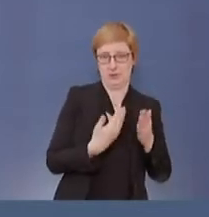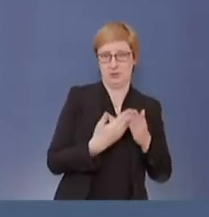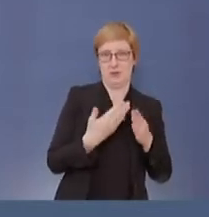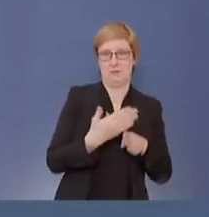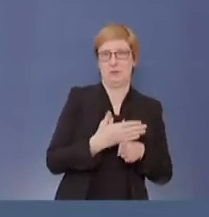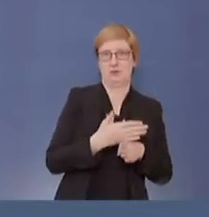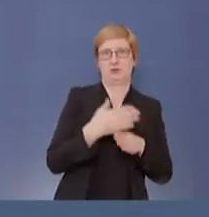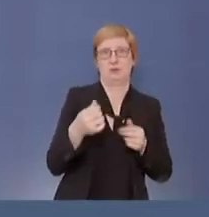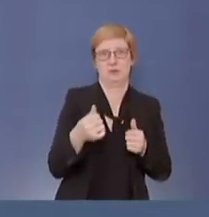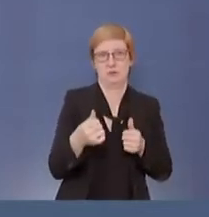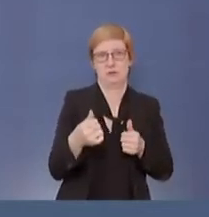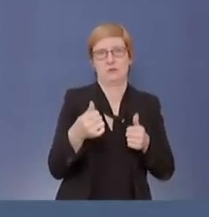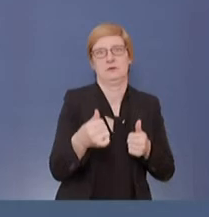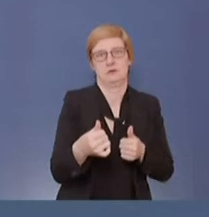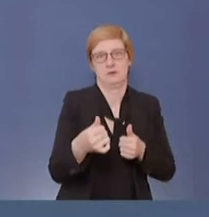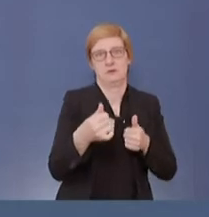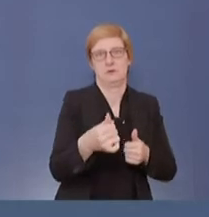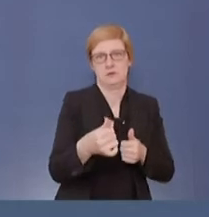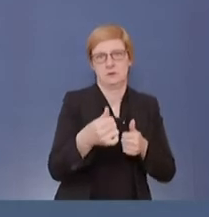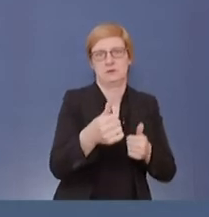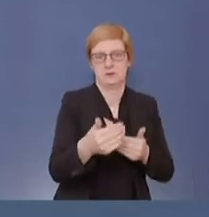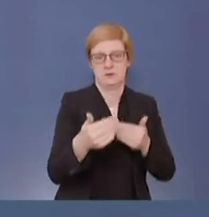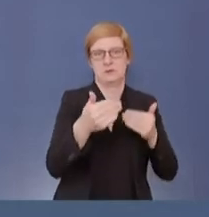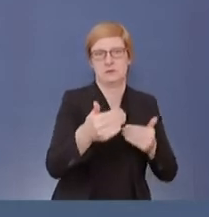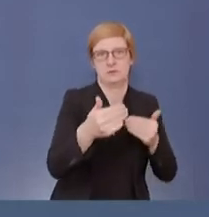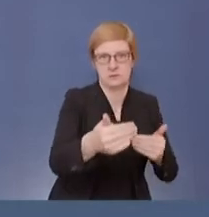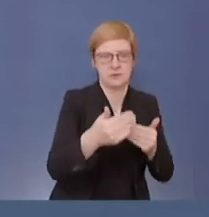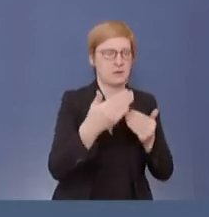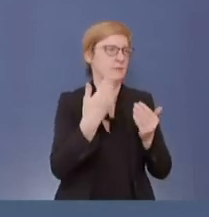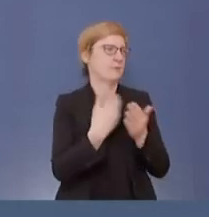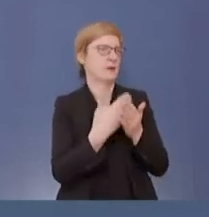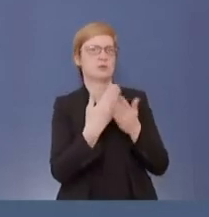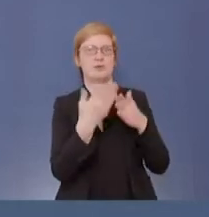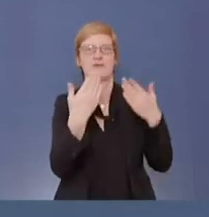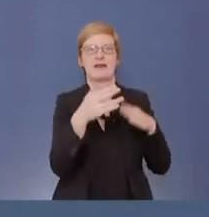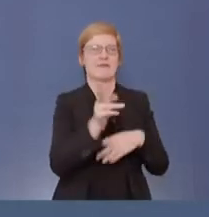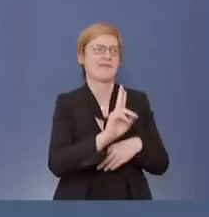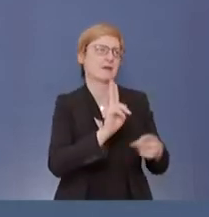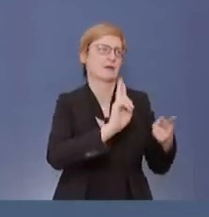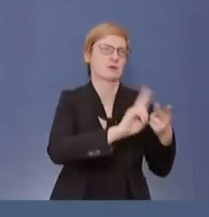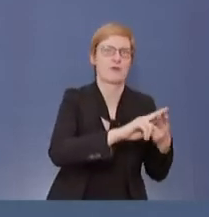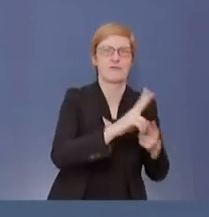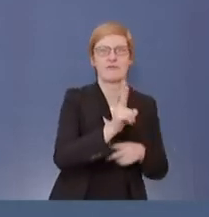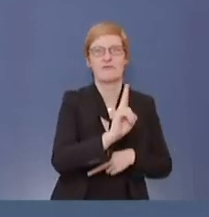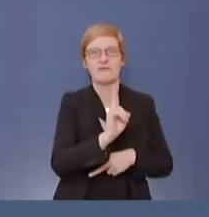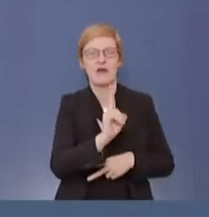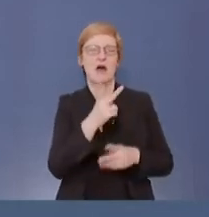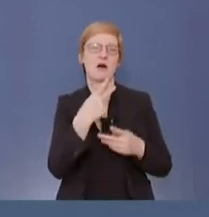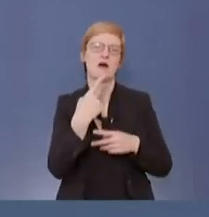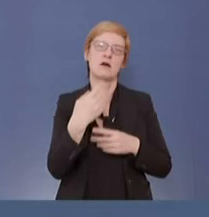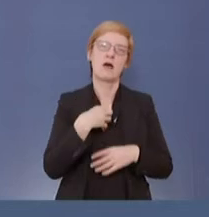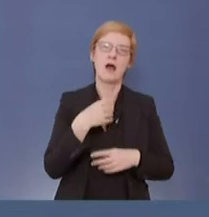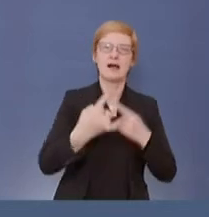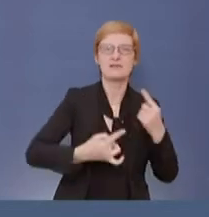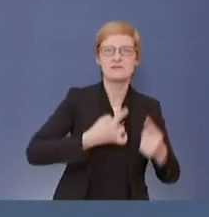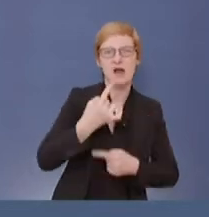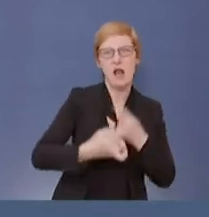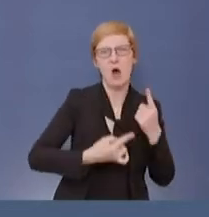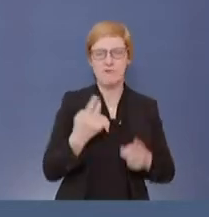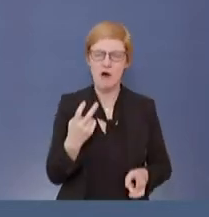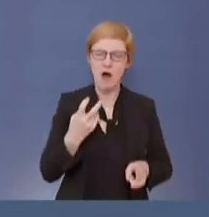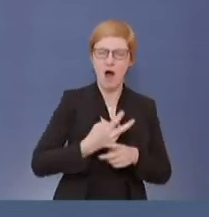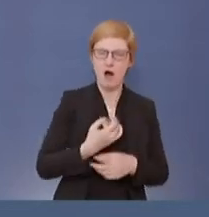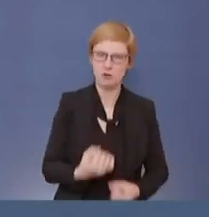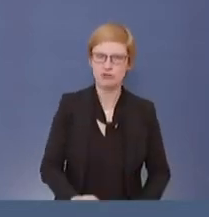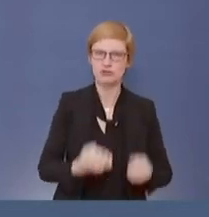Leute sich getroffen haben, wer sich angesteckt hat, wer einen schweren Verlauf in seiner Krankheit hat. Erst das können Sie später sehen.